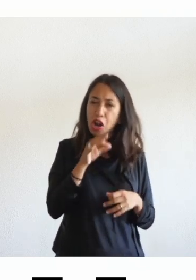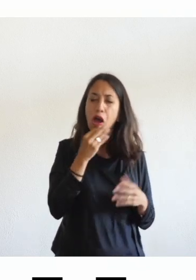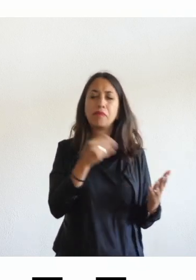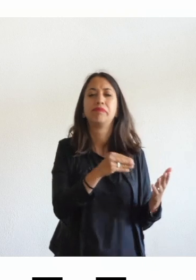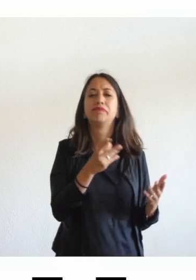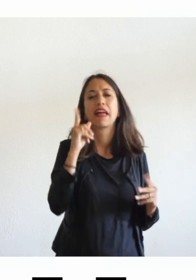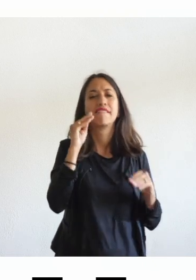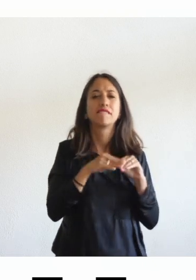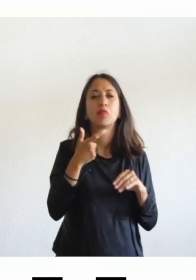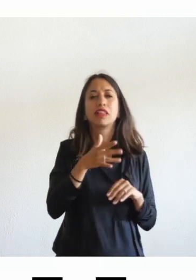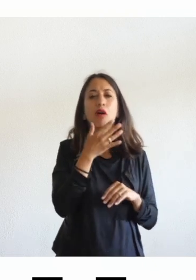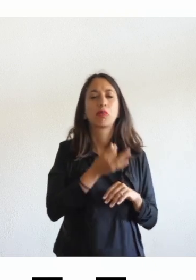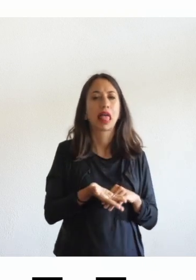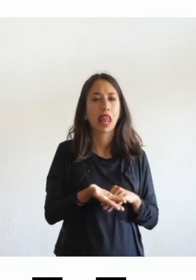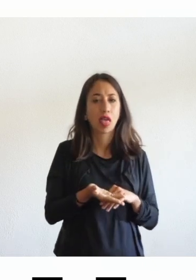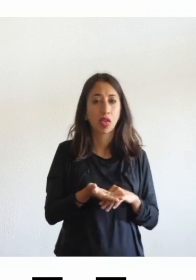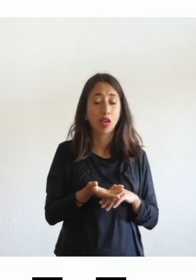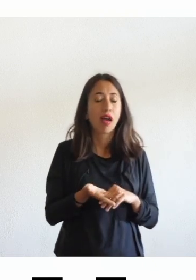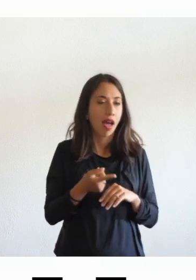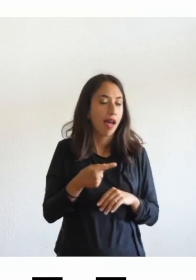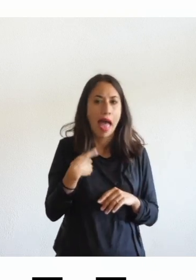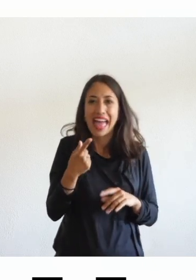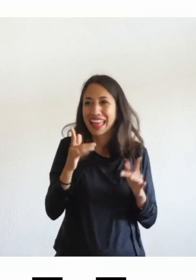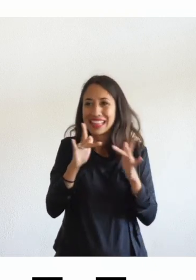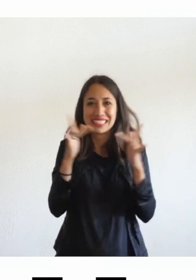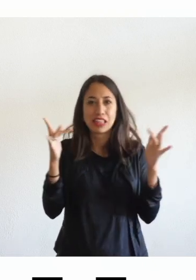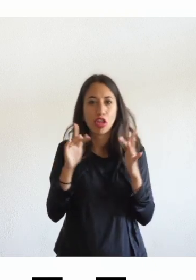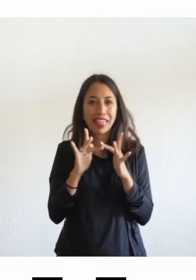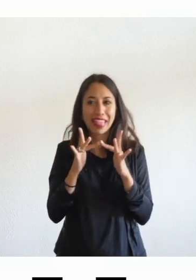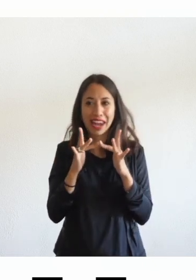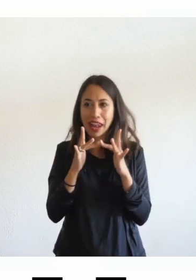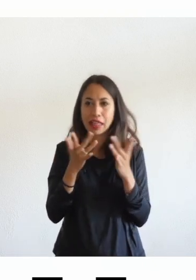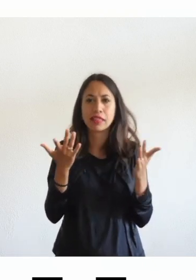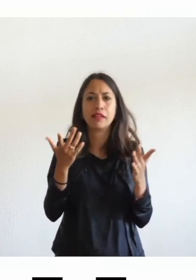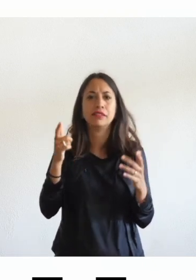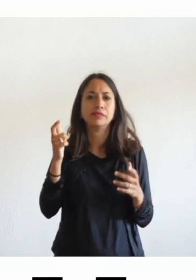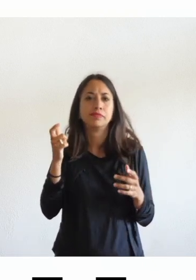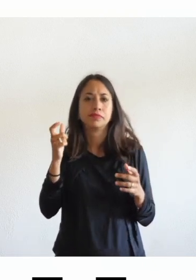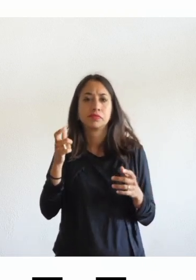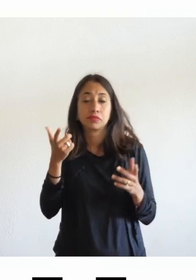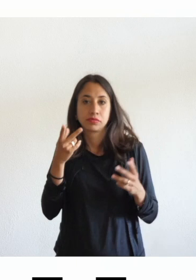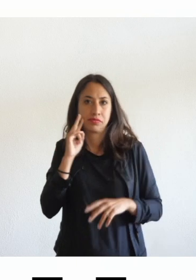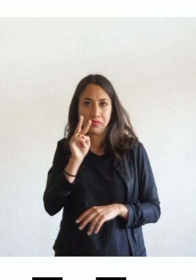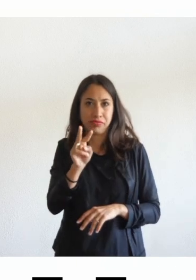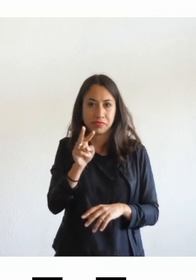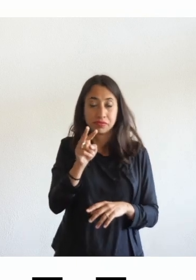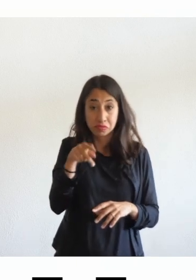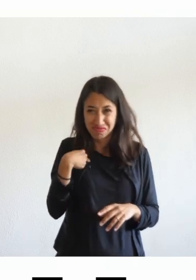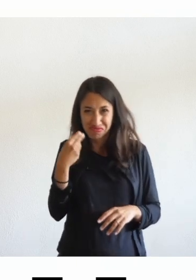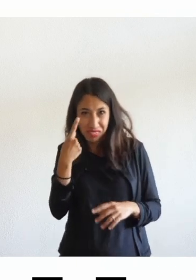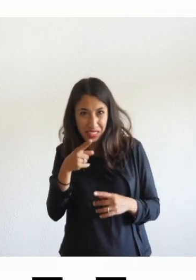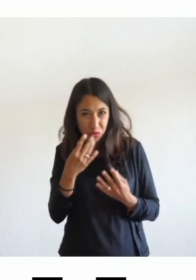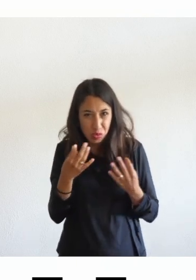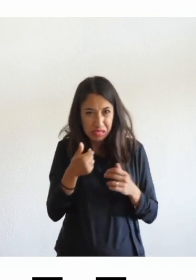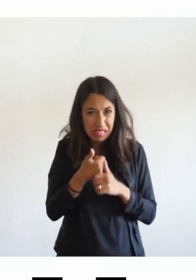e me lo chiedo così come quando vedo un sito internet quando lo ispeziono nel codice quando lo ascolto con uno screen reader ma c'è qui